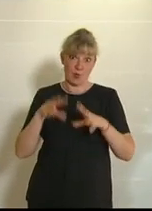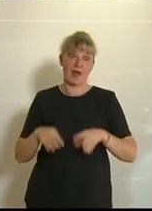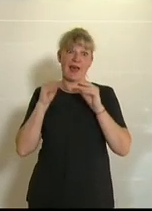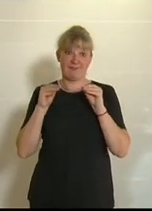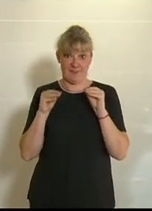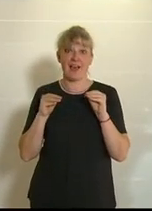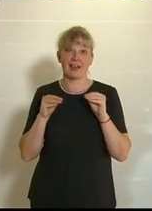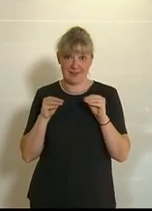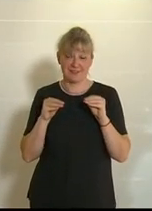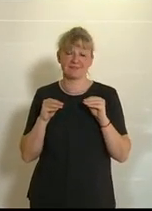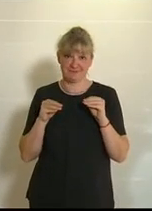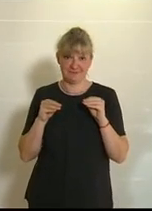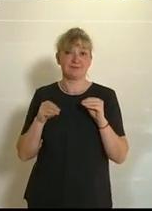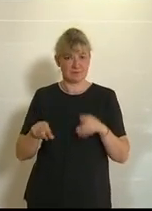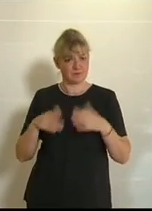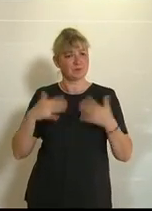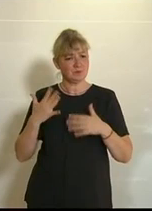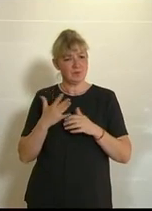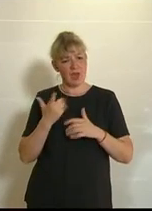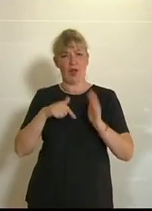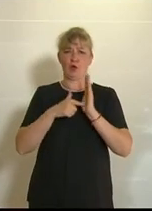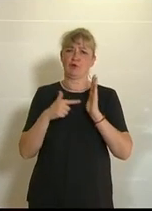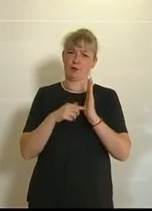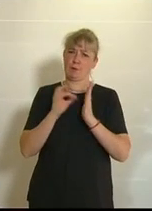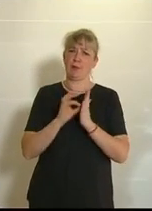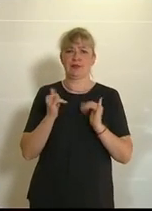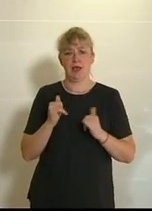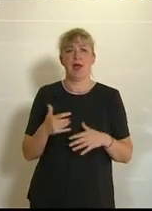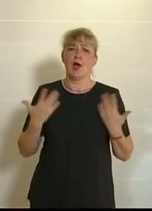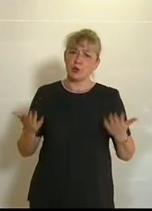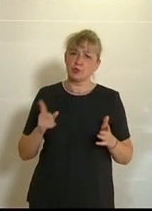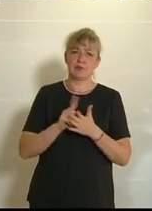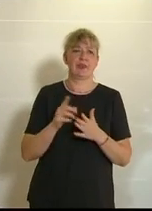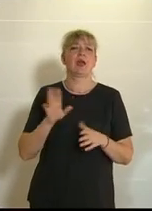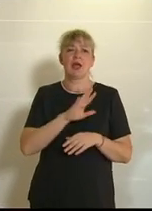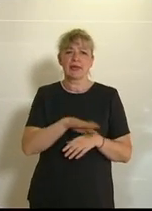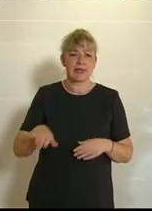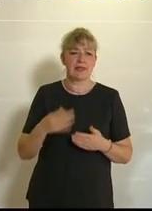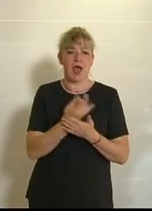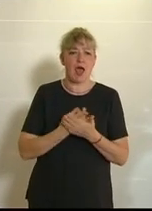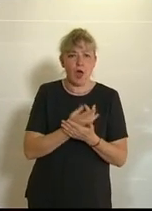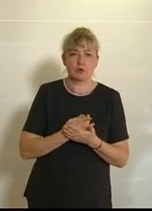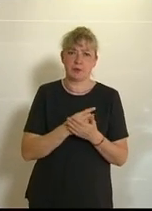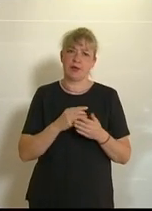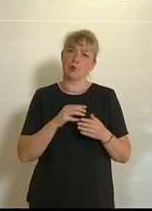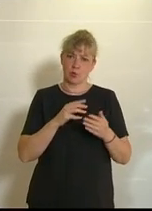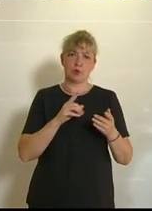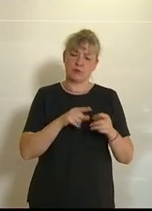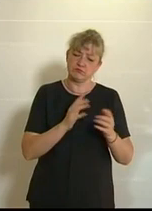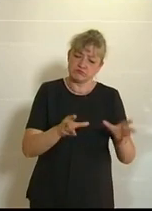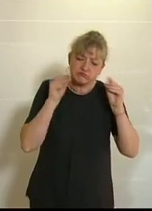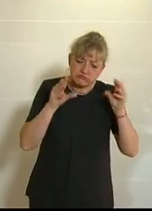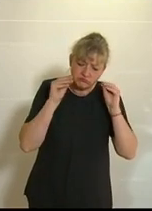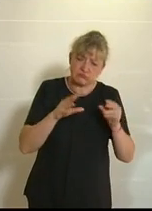ein sehr, sehr herausfordernder Moment ist. Es gibt Kinder aus bildungsnahen Familien, die haben den Sommer nützen können, um da Erfahrungen,